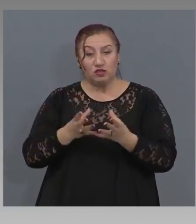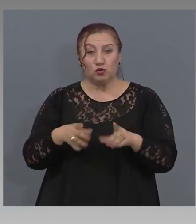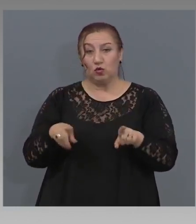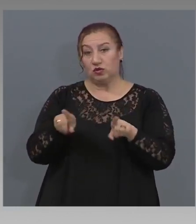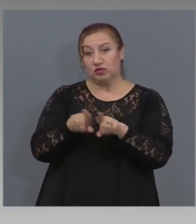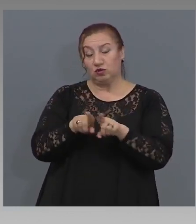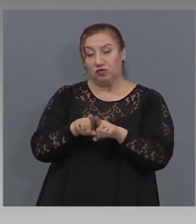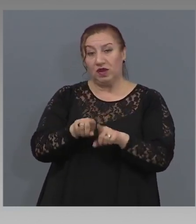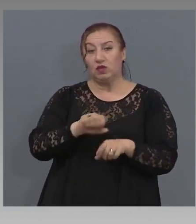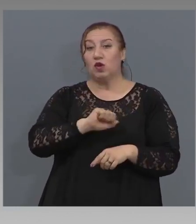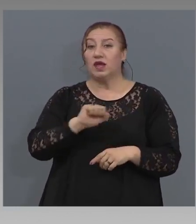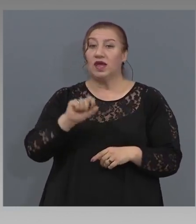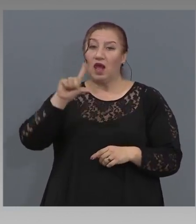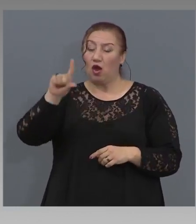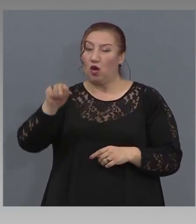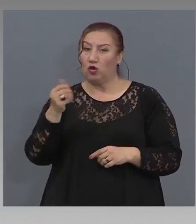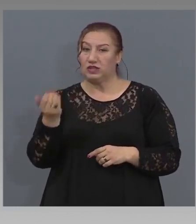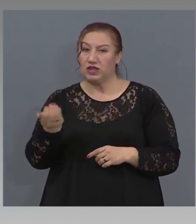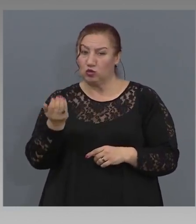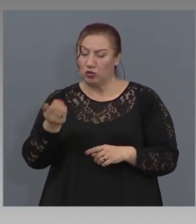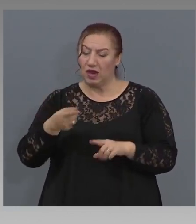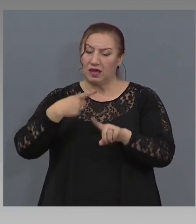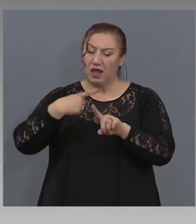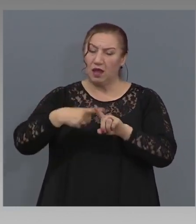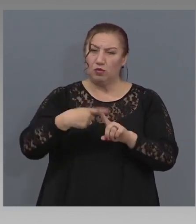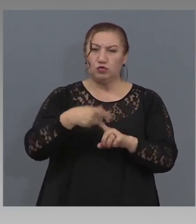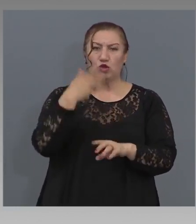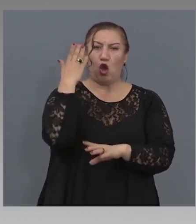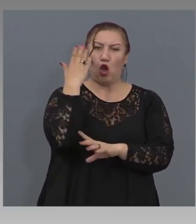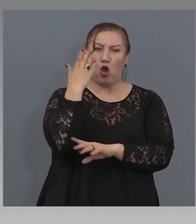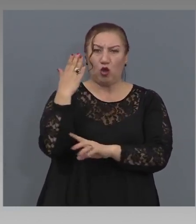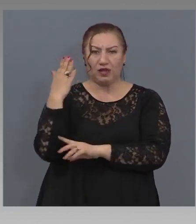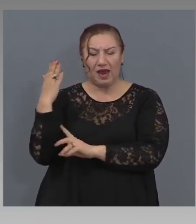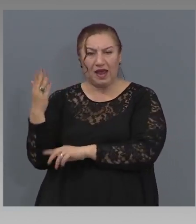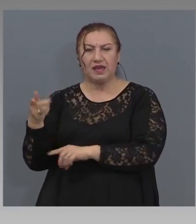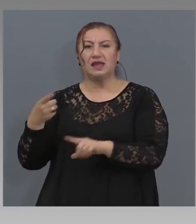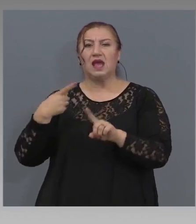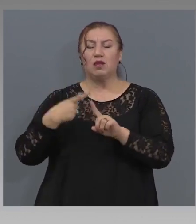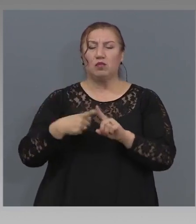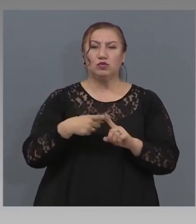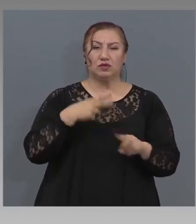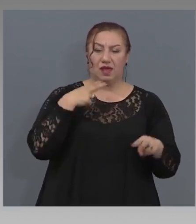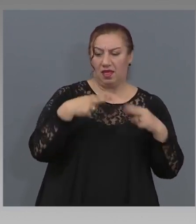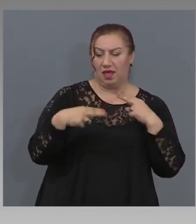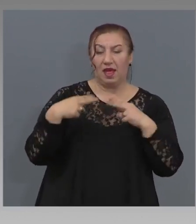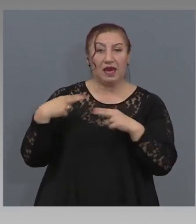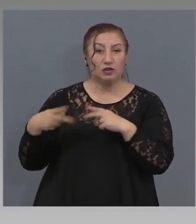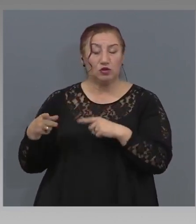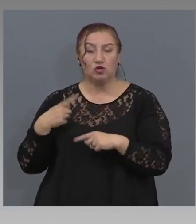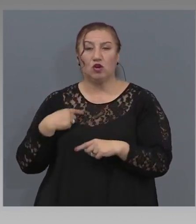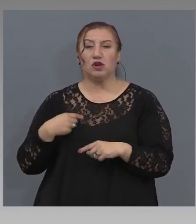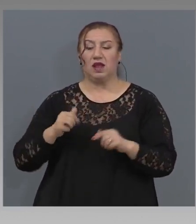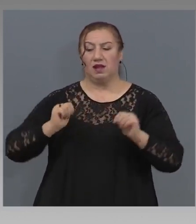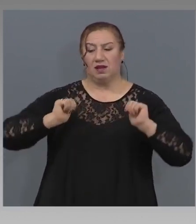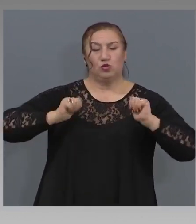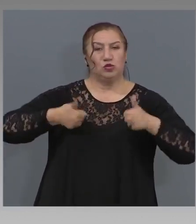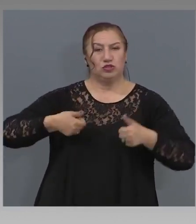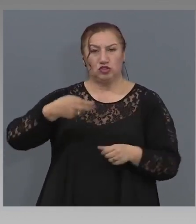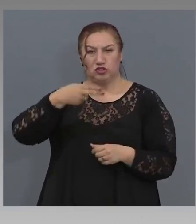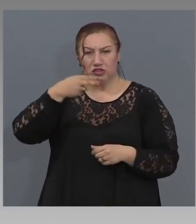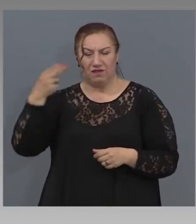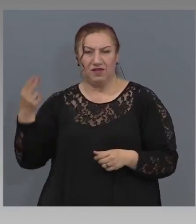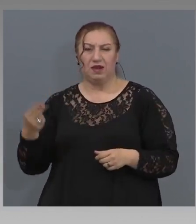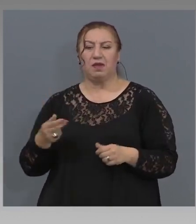че и консенсионерите, наймателите, и хотелиерите, и ресторантьорите, туроператори, екскурзводите, да не